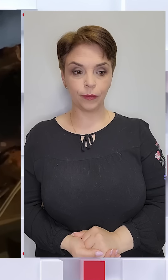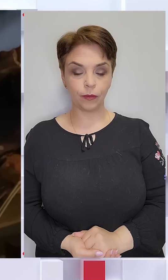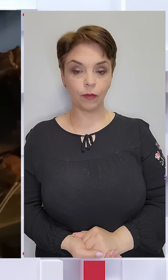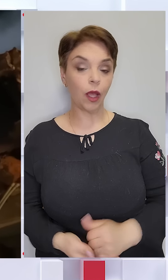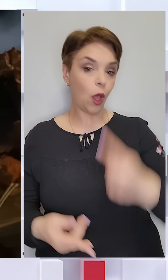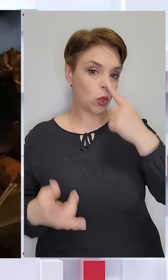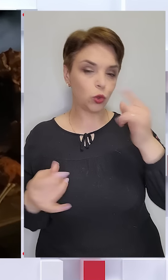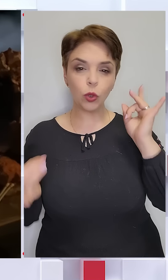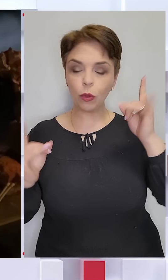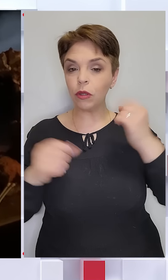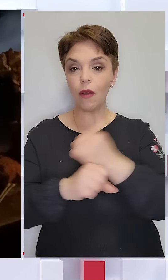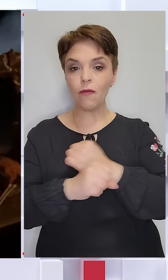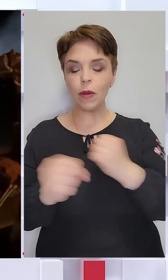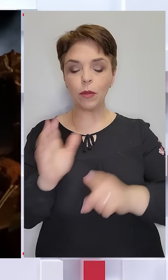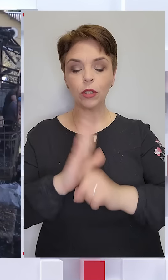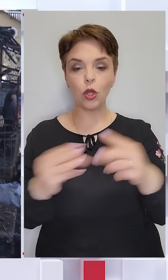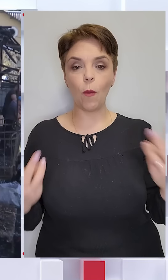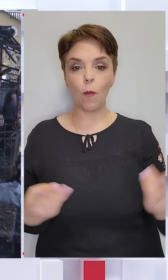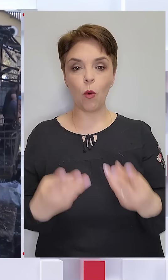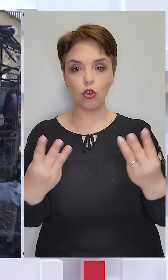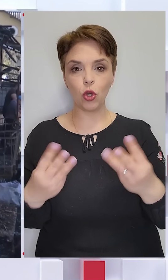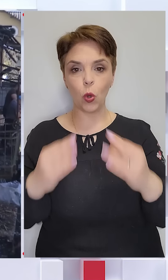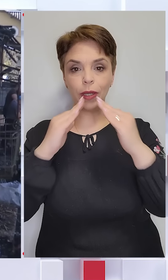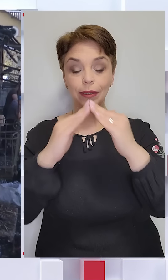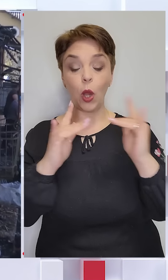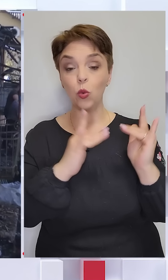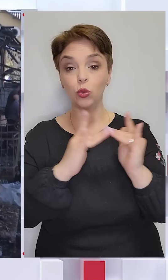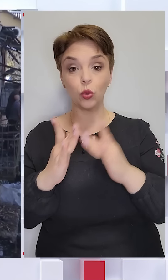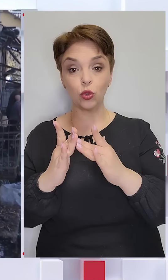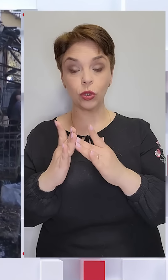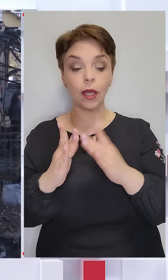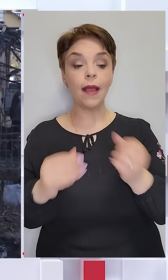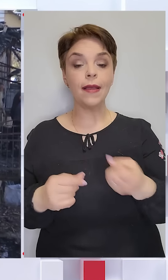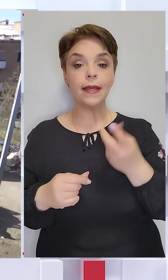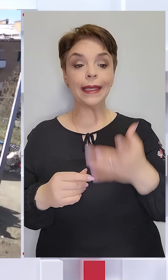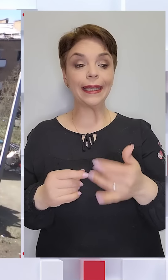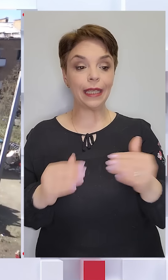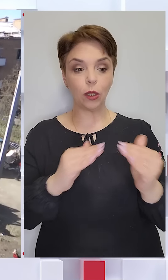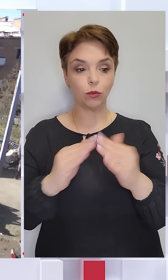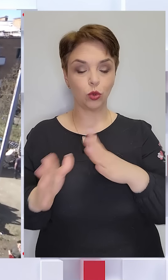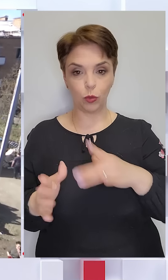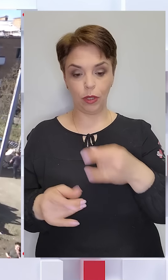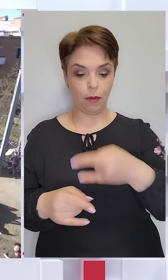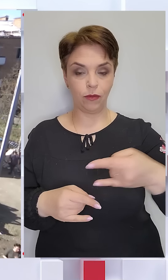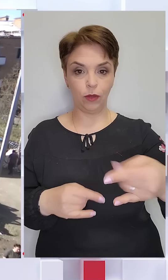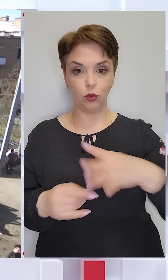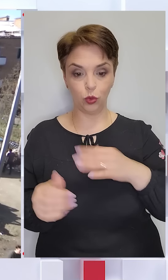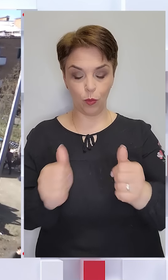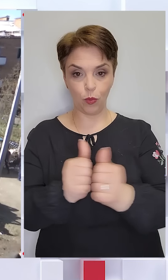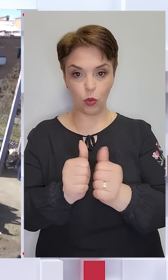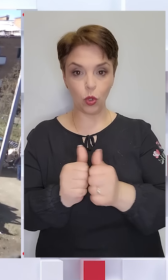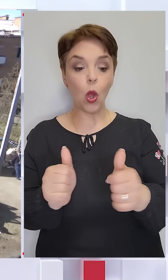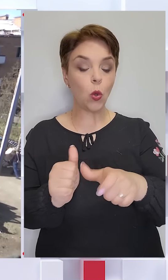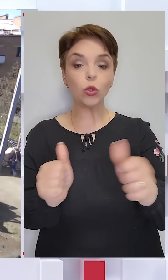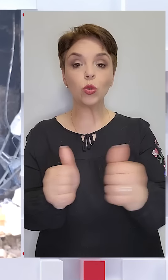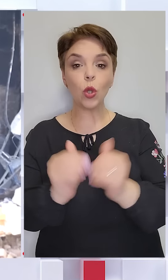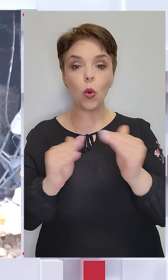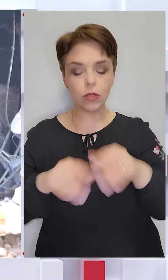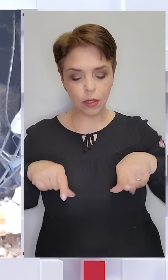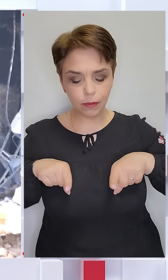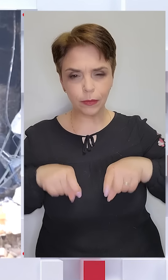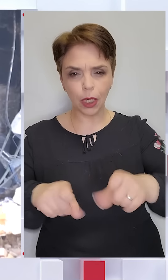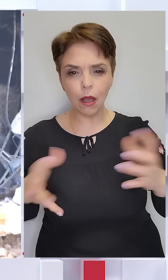Щойно прилунав вибух, зайнялась пожежа. Горів дах гуртожитка та автівки, що стояли поруч із будинками. Люди із сусідніх осель